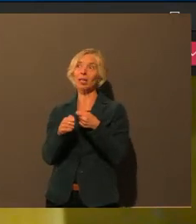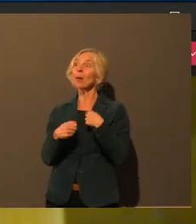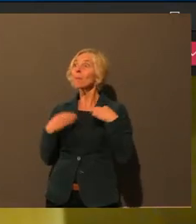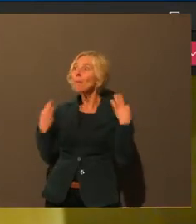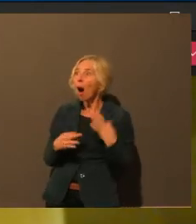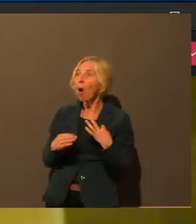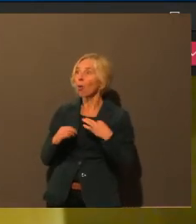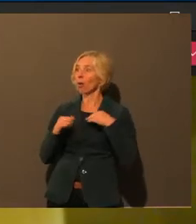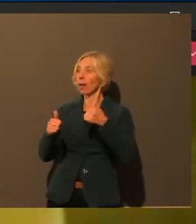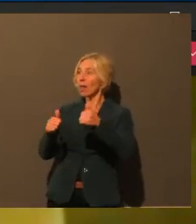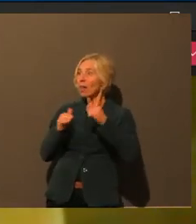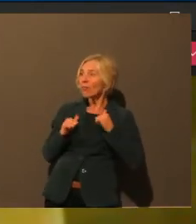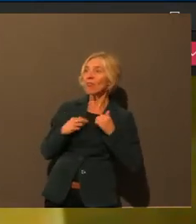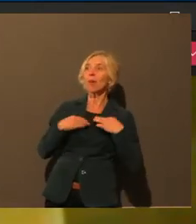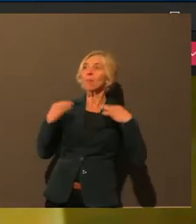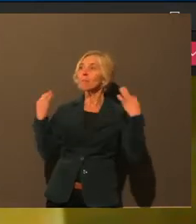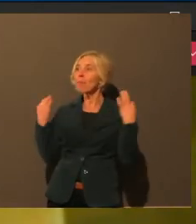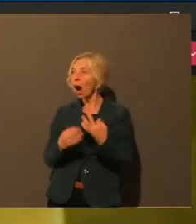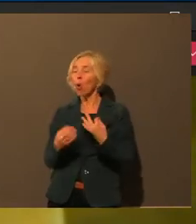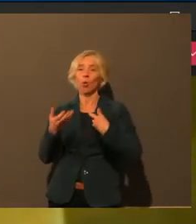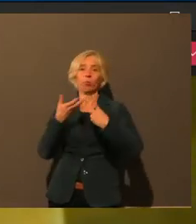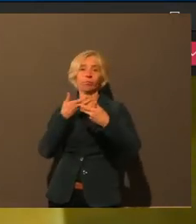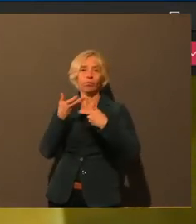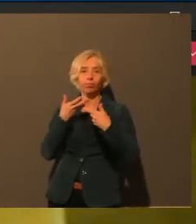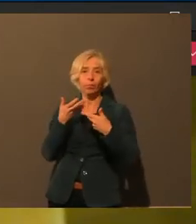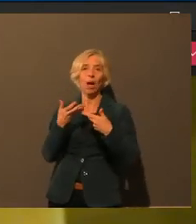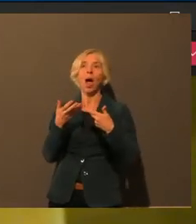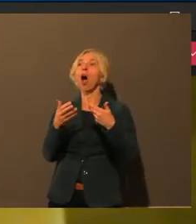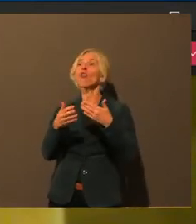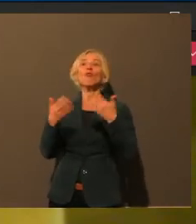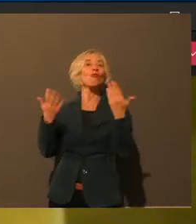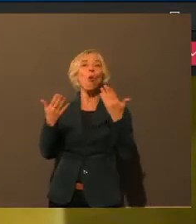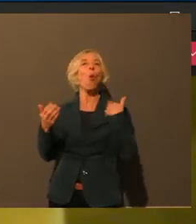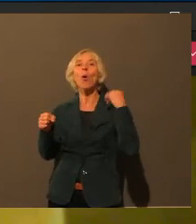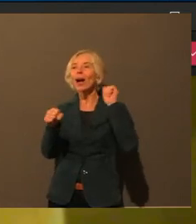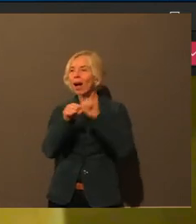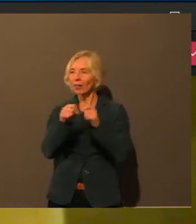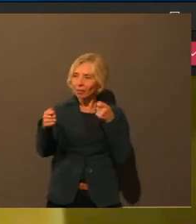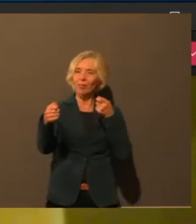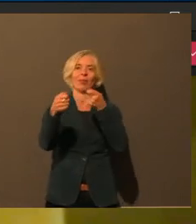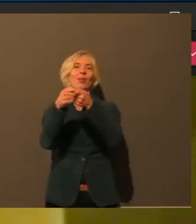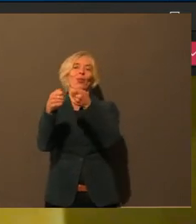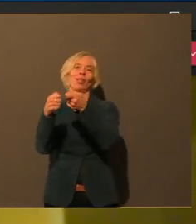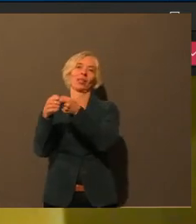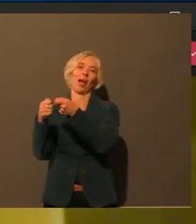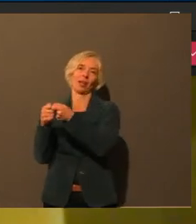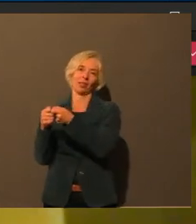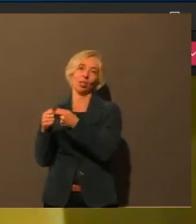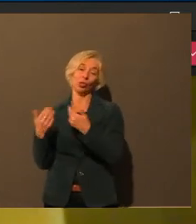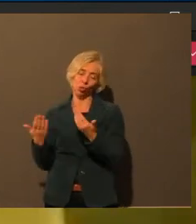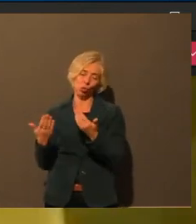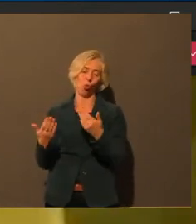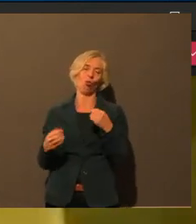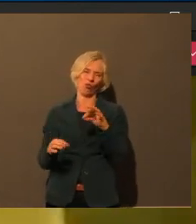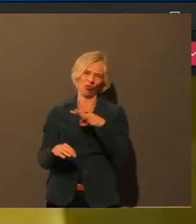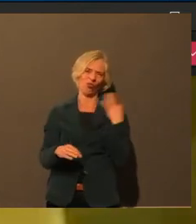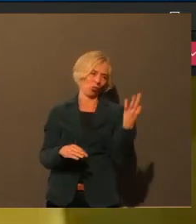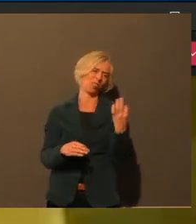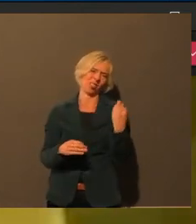und Hilfsbedarf in so einer Art Kontaktbörse zusammenbringt. Das war uns noch wichtig.